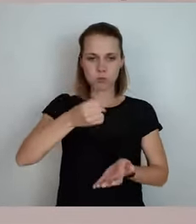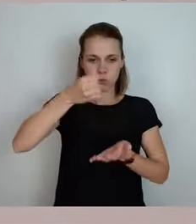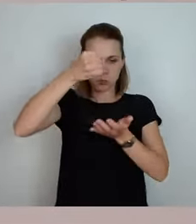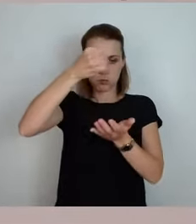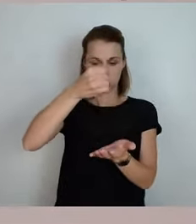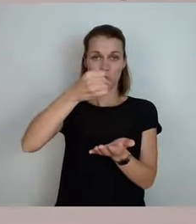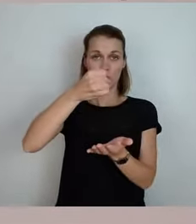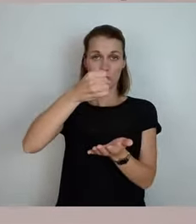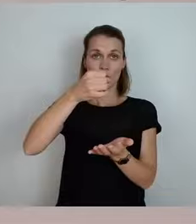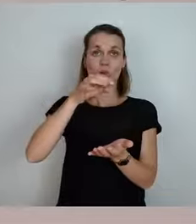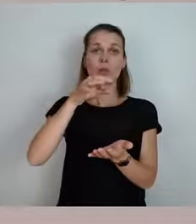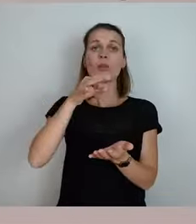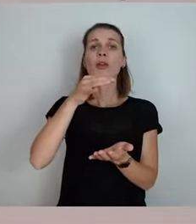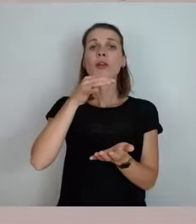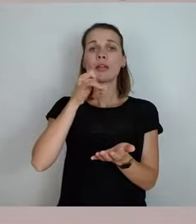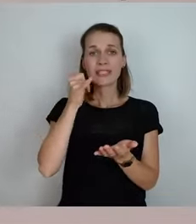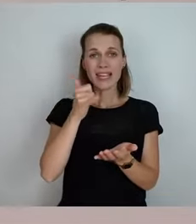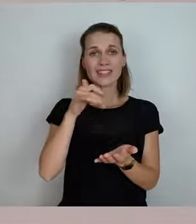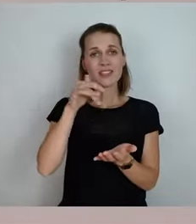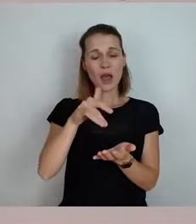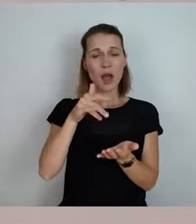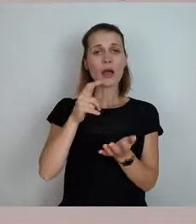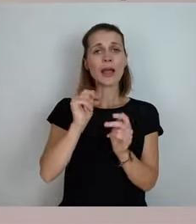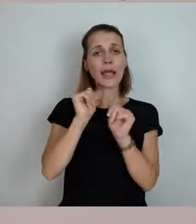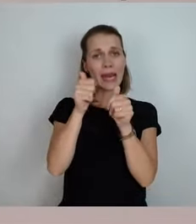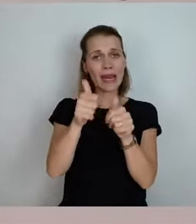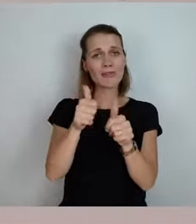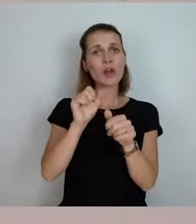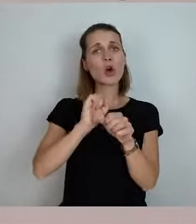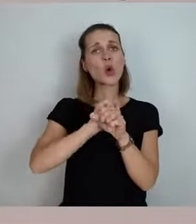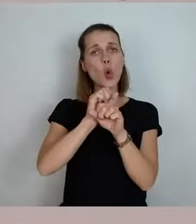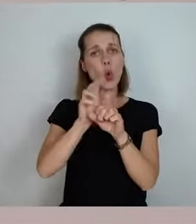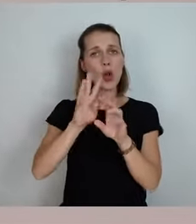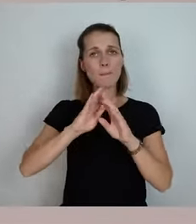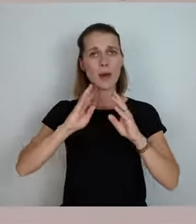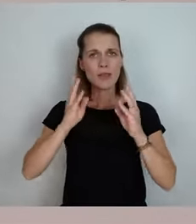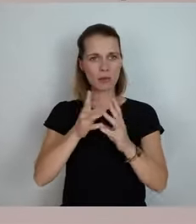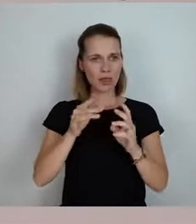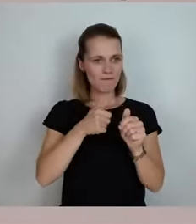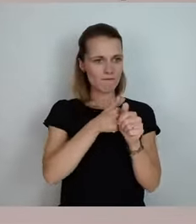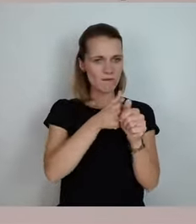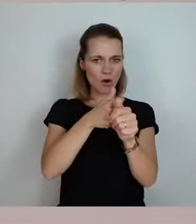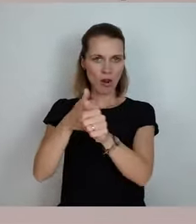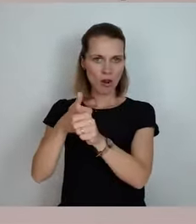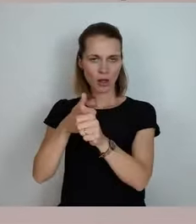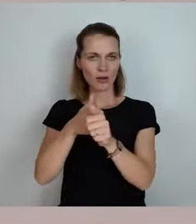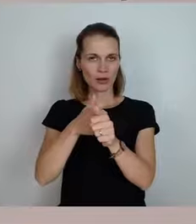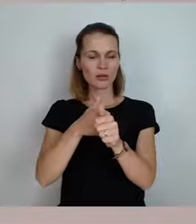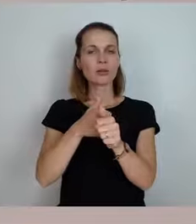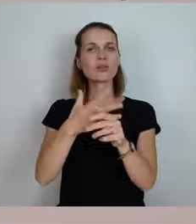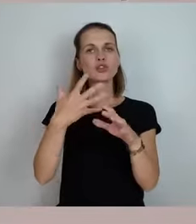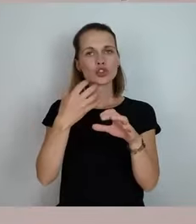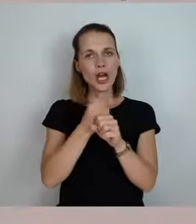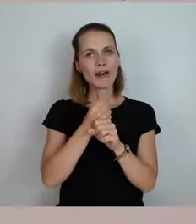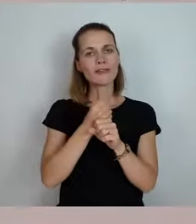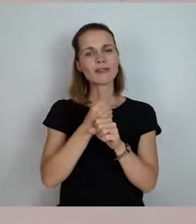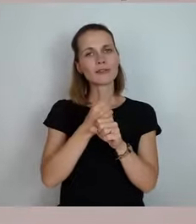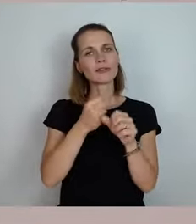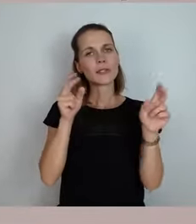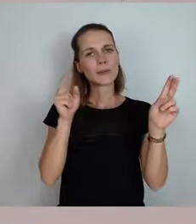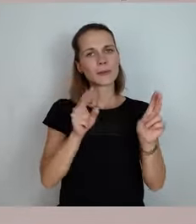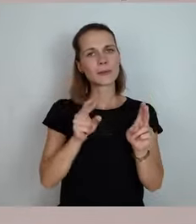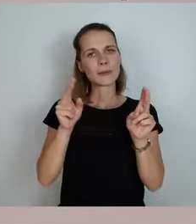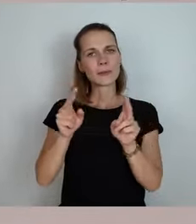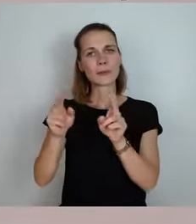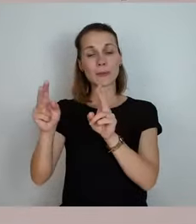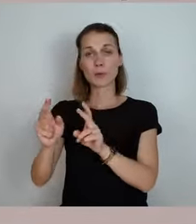Folgen an Finanzen aufgewandt. und damit sind wir glaube ich stabiler am Ende aus dieser Zeit rausgekommen als alle anderen